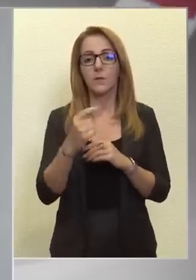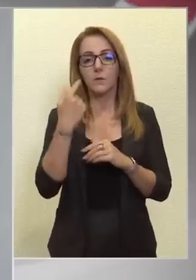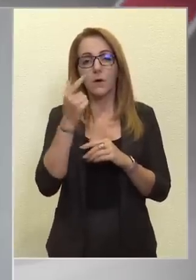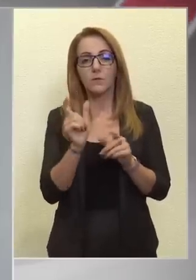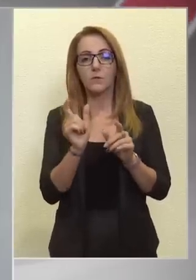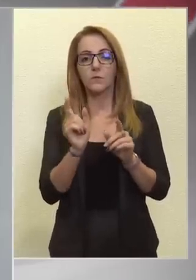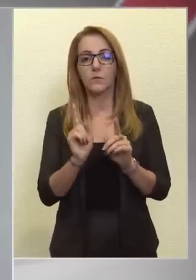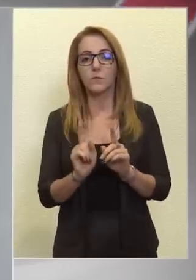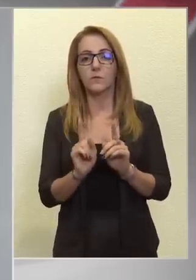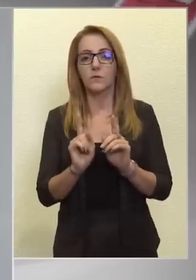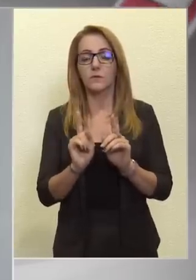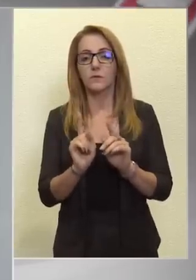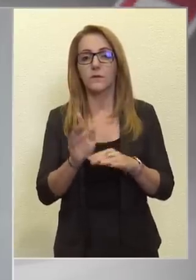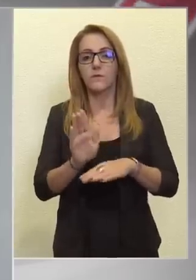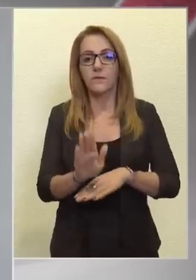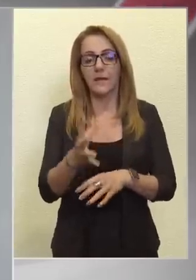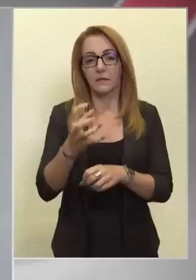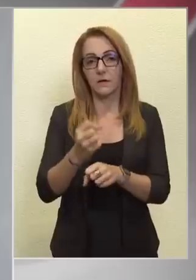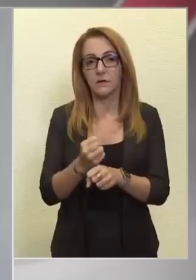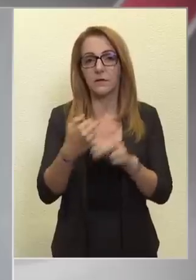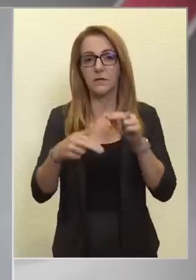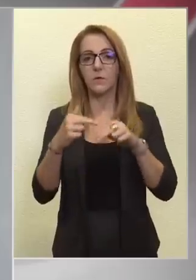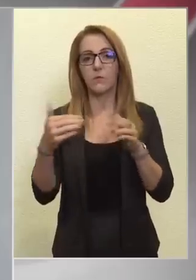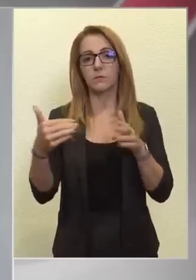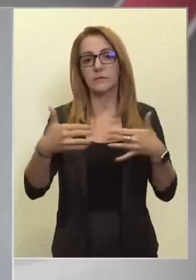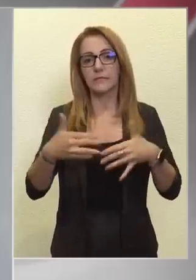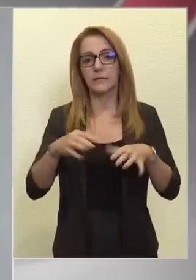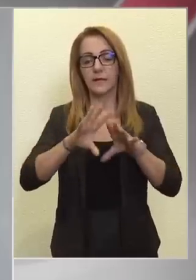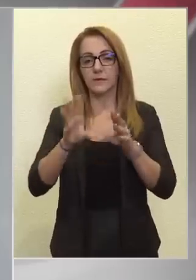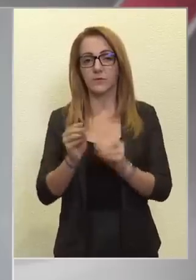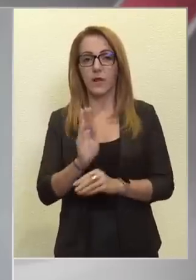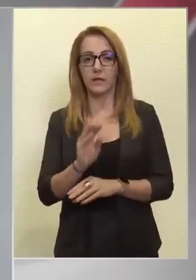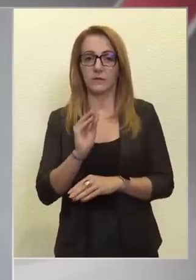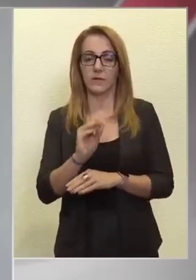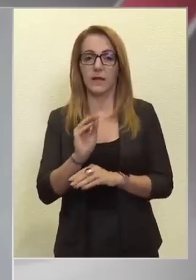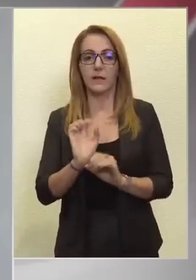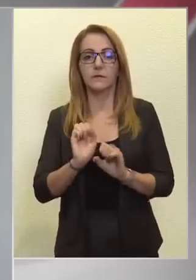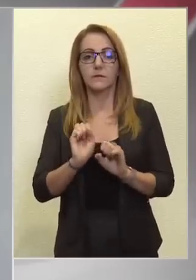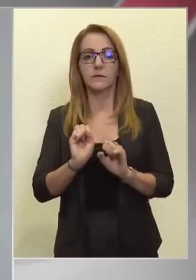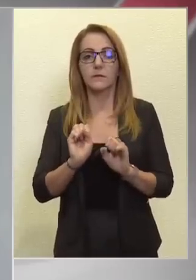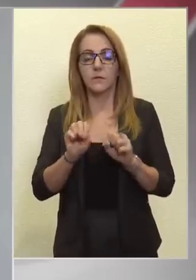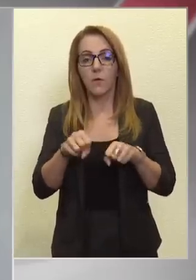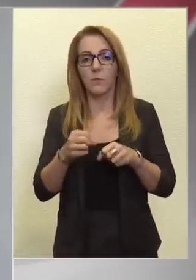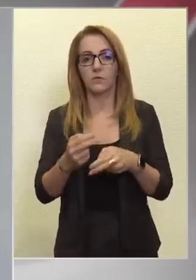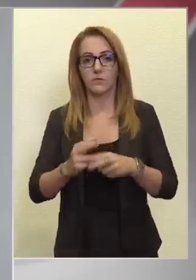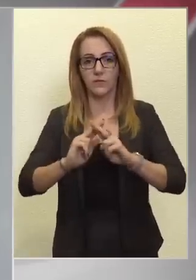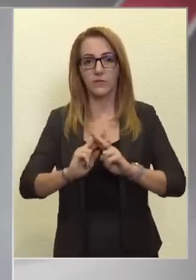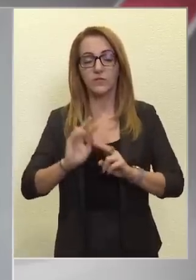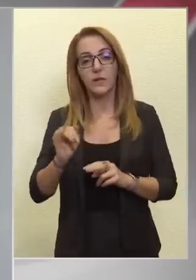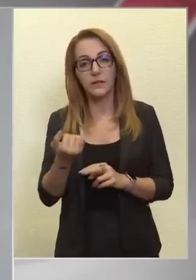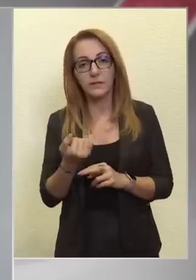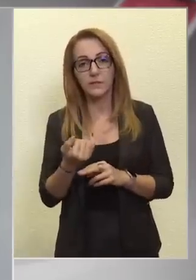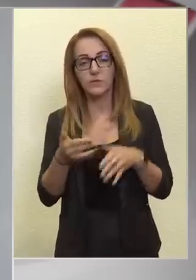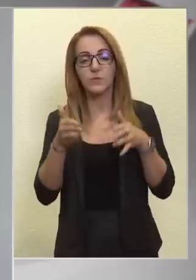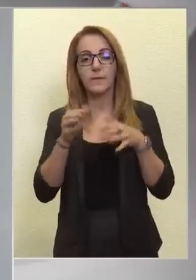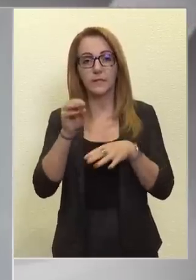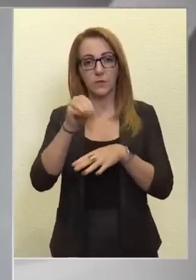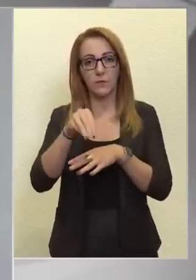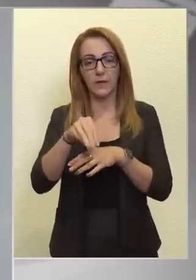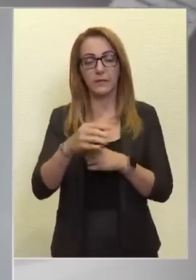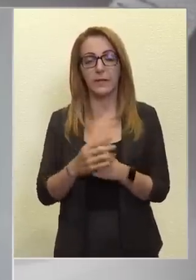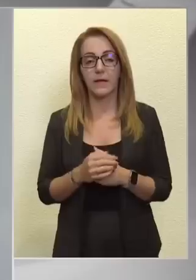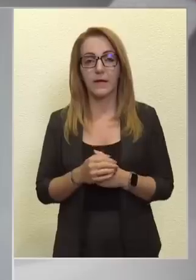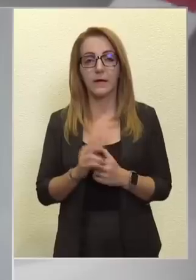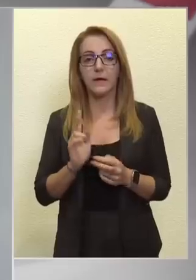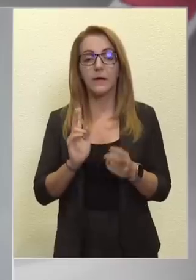tudjuk tartani, ami több tízezer család számára jelent komoly segítséget, és bízunk abban, hogy